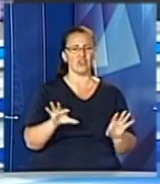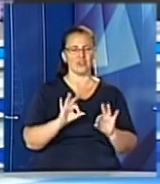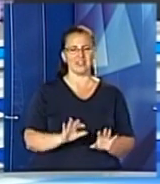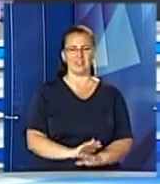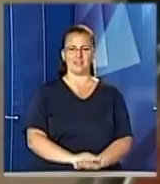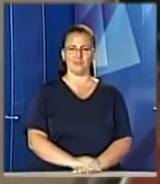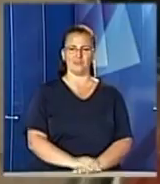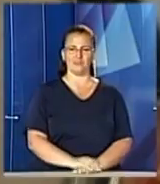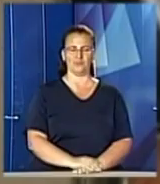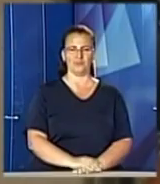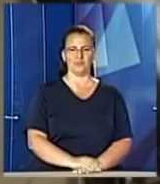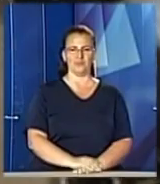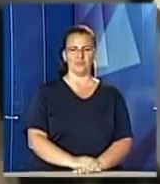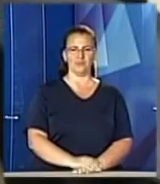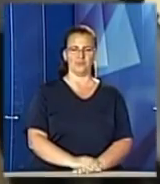Янко.